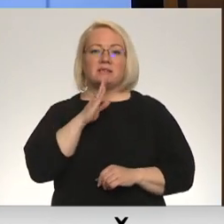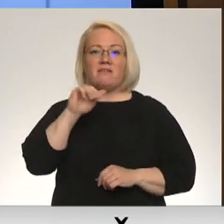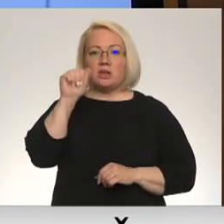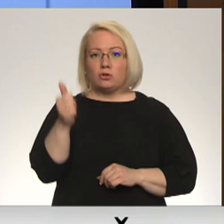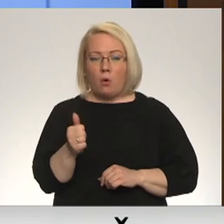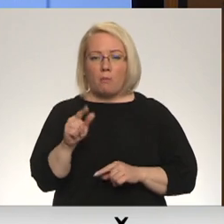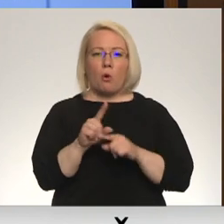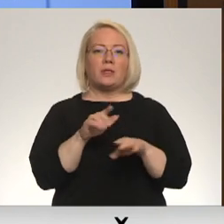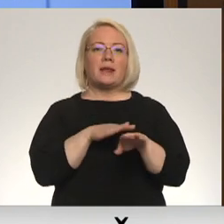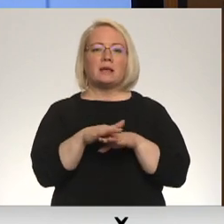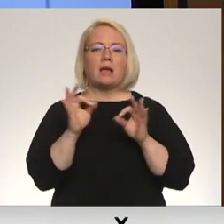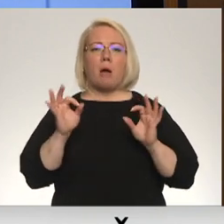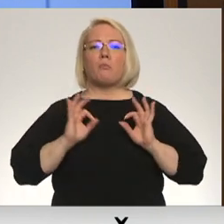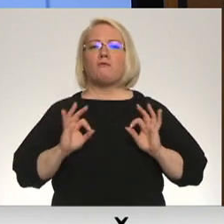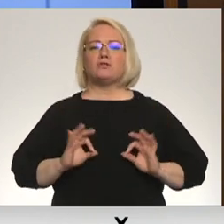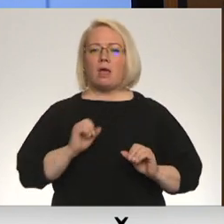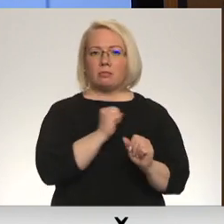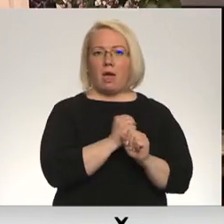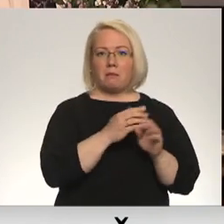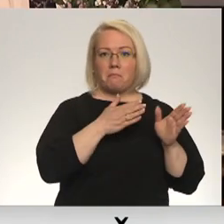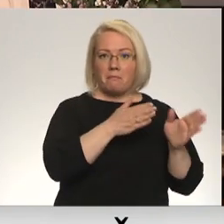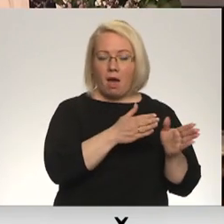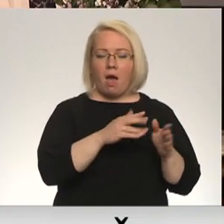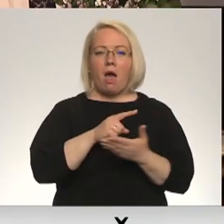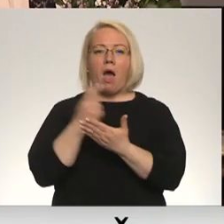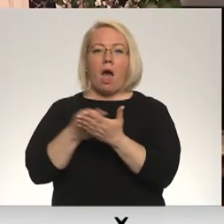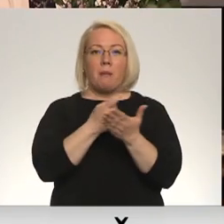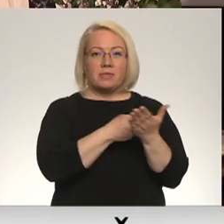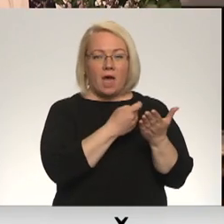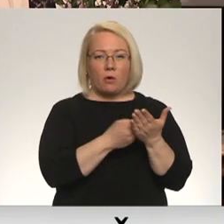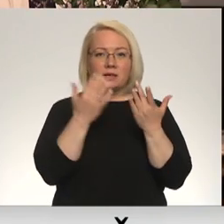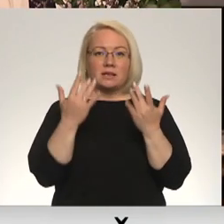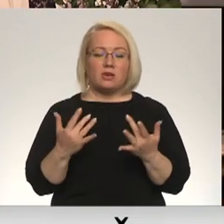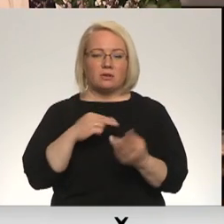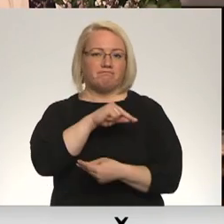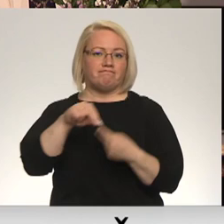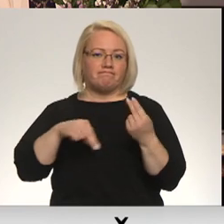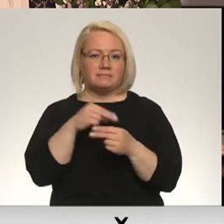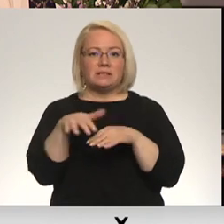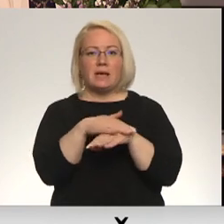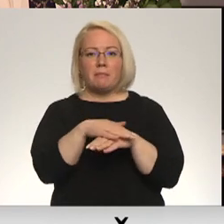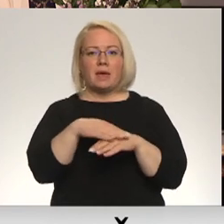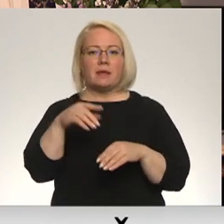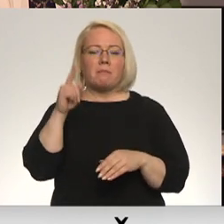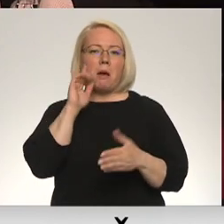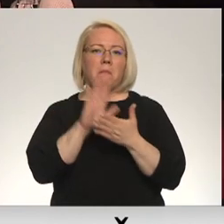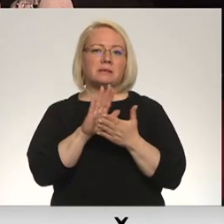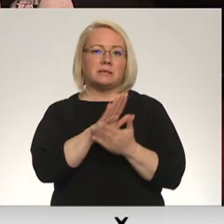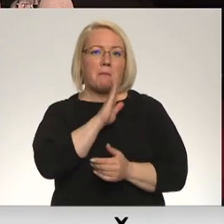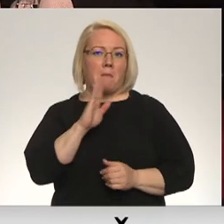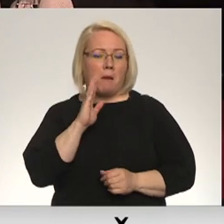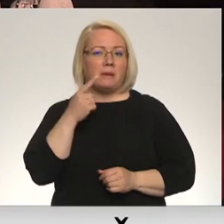realizācija kā profesionālai darbā. Aptaujas rezultātus šodien apsprieda sabiedrībā zināmas mammas un tēti,